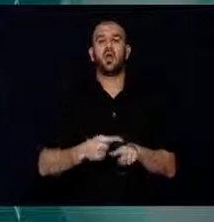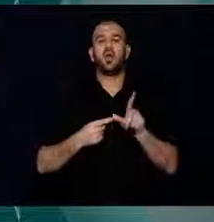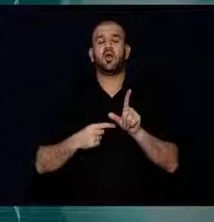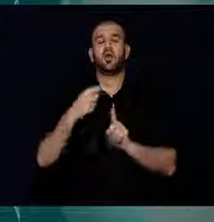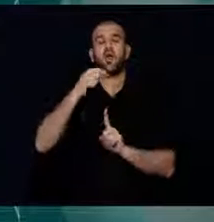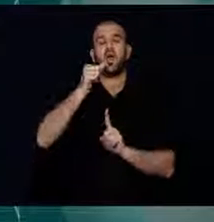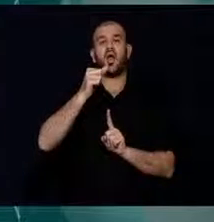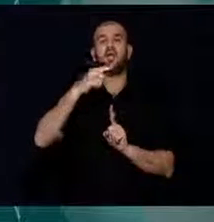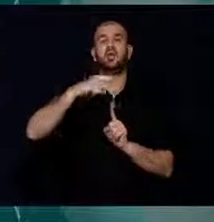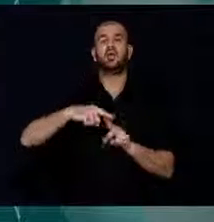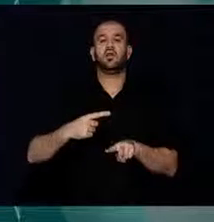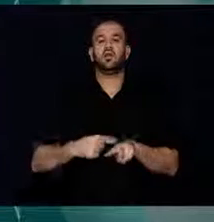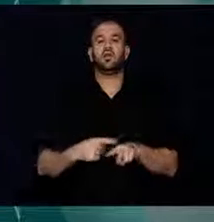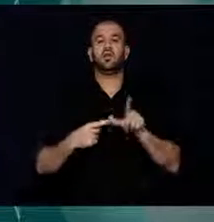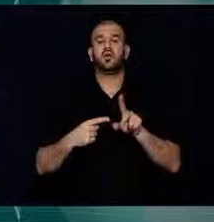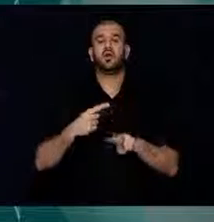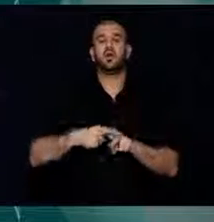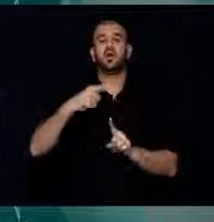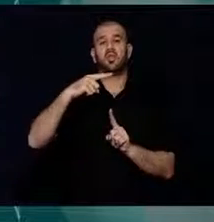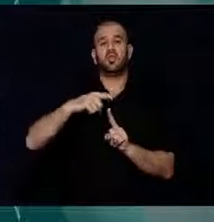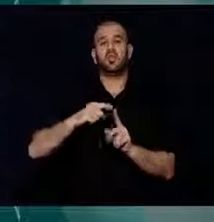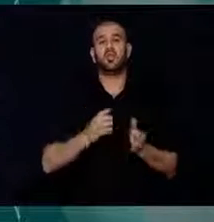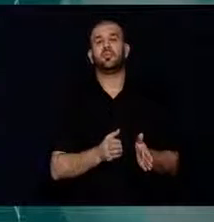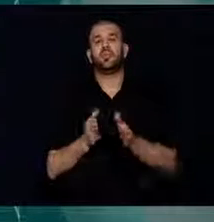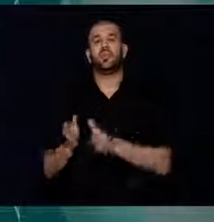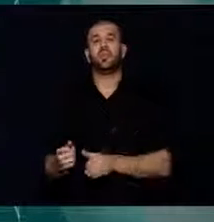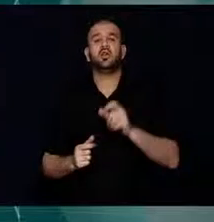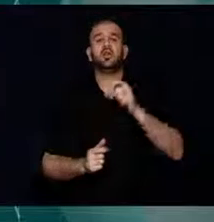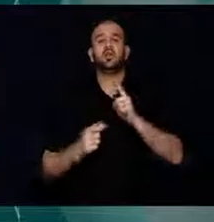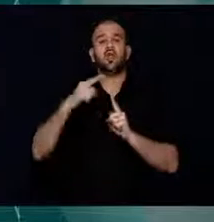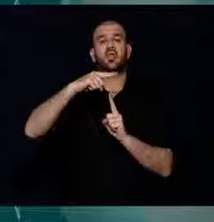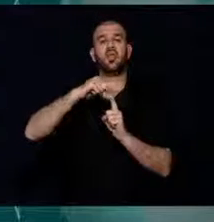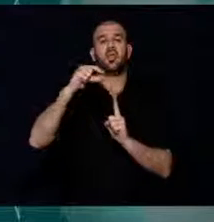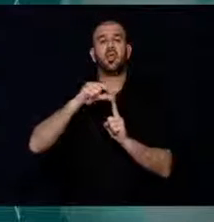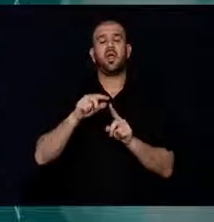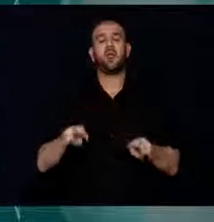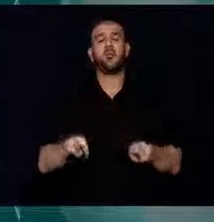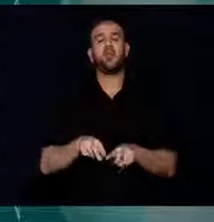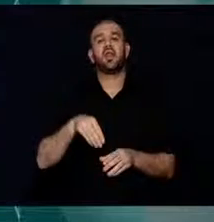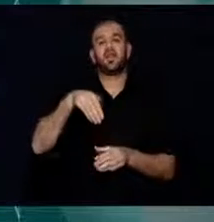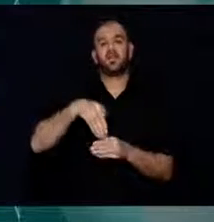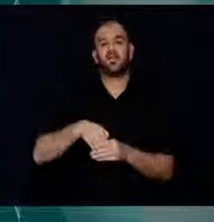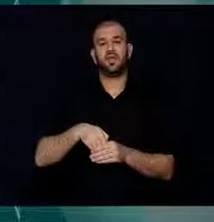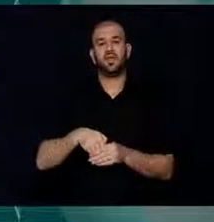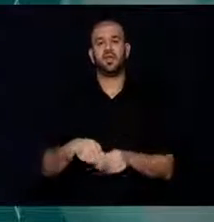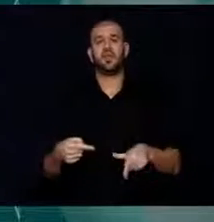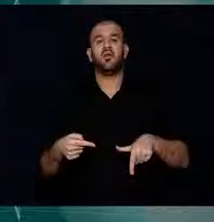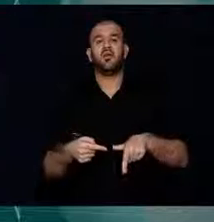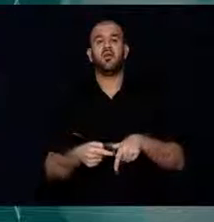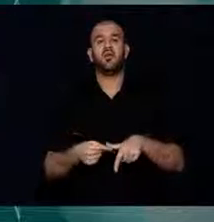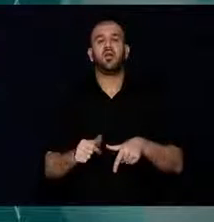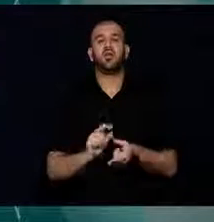Başkanı Mehmet Ali Telat, CTP Milletvekili Ferdi Sabit Soyer